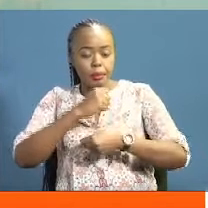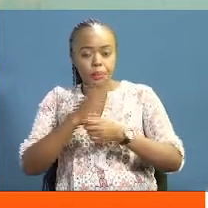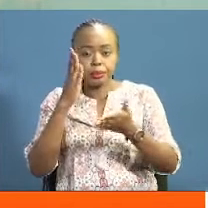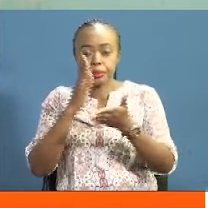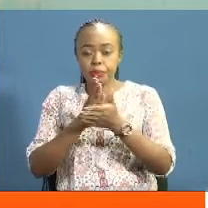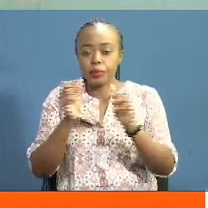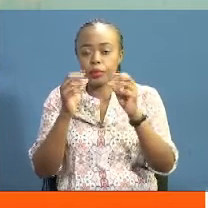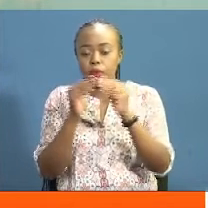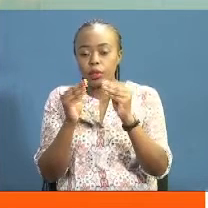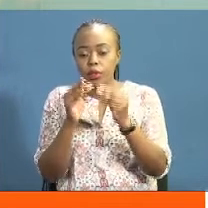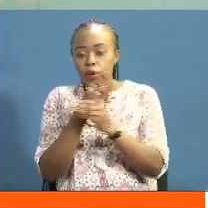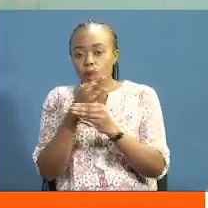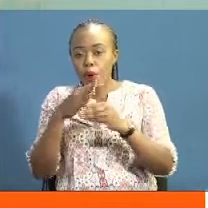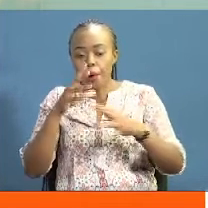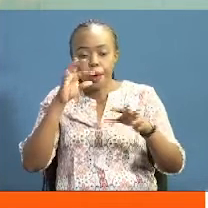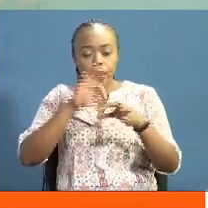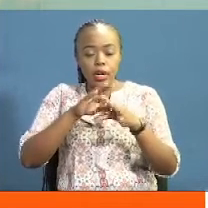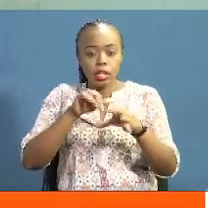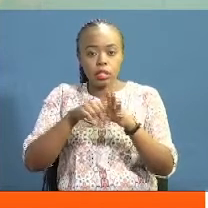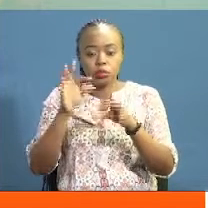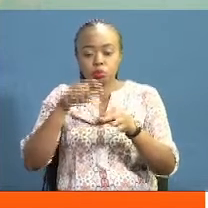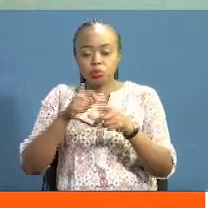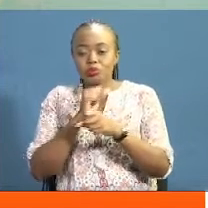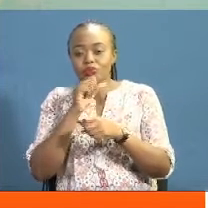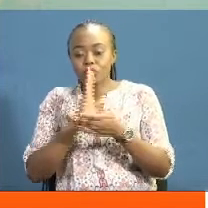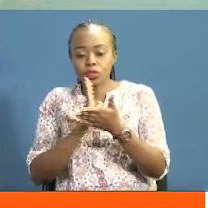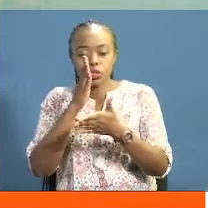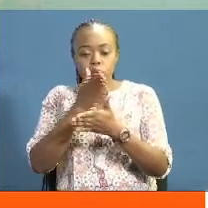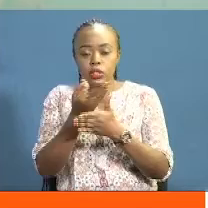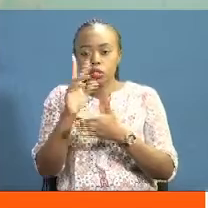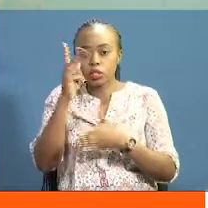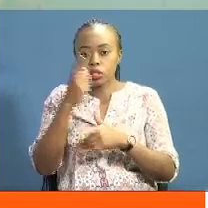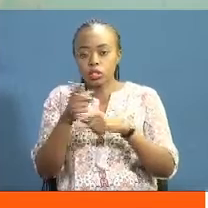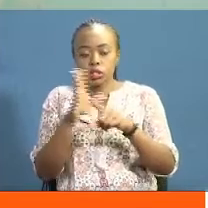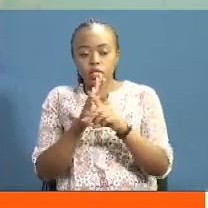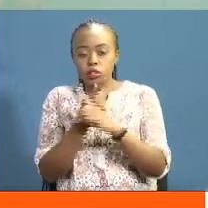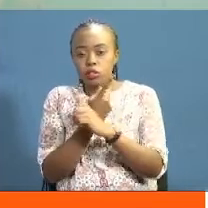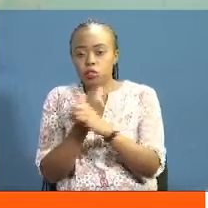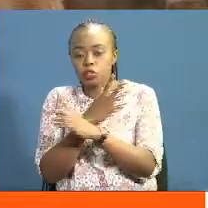kama gawanyishi ya kiongeza kuwa uchaguzi ni haki ya wakenya na siyo kwa kenya katha